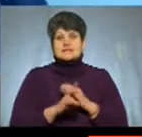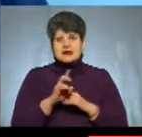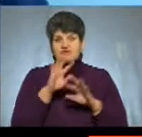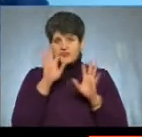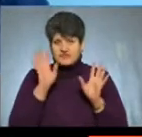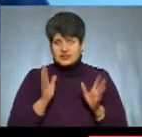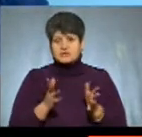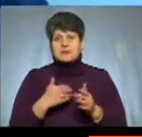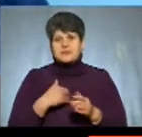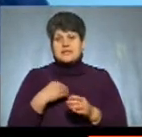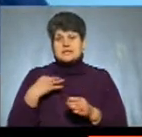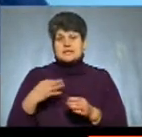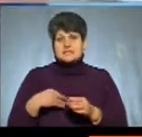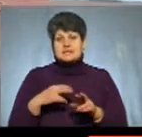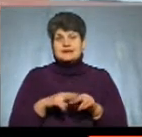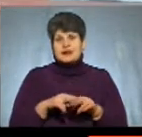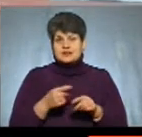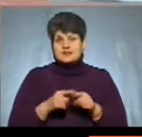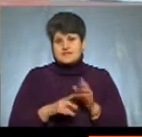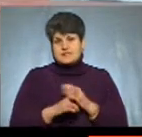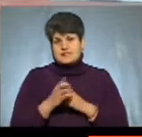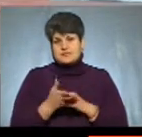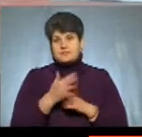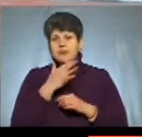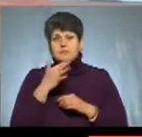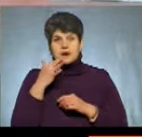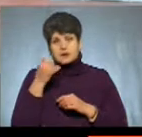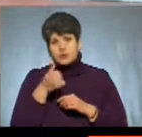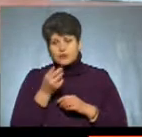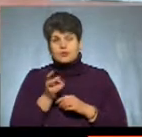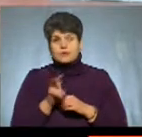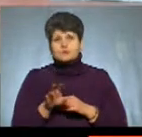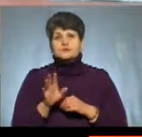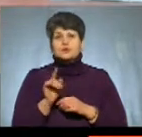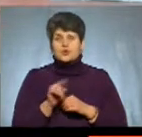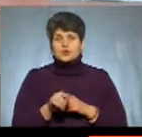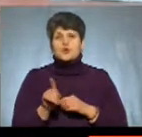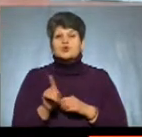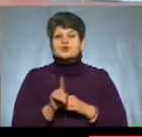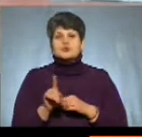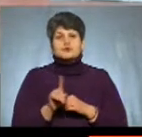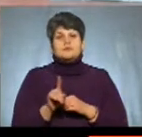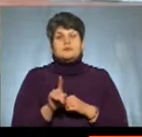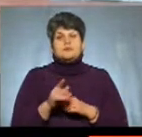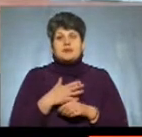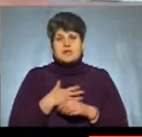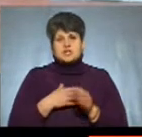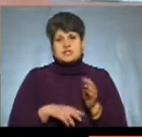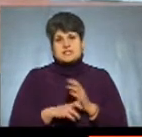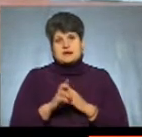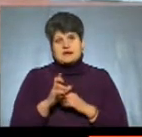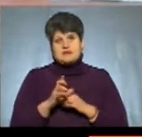хрещений в цій церкві. Ми багато років вже йдемо до того, щоб наша церква